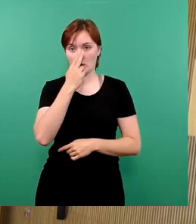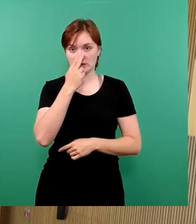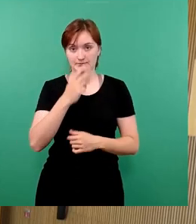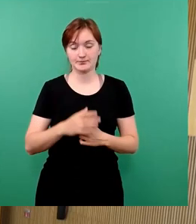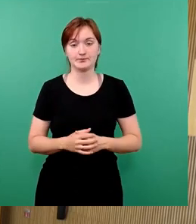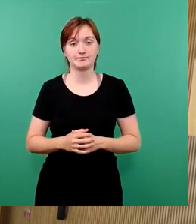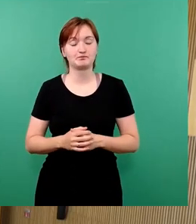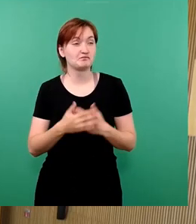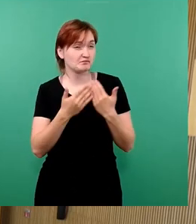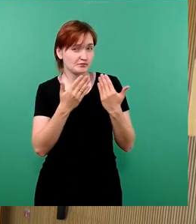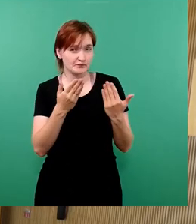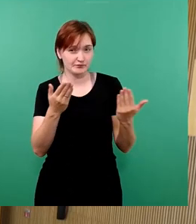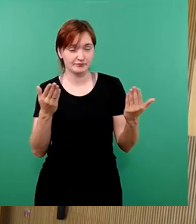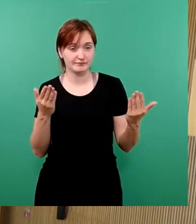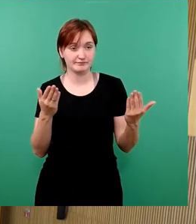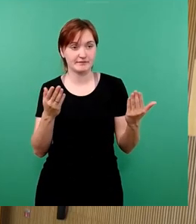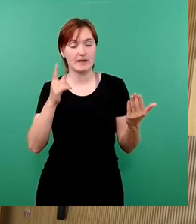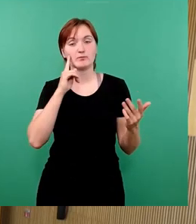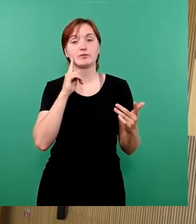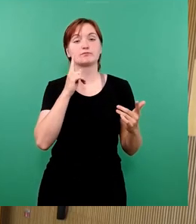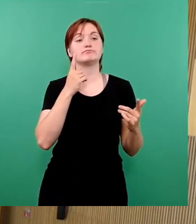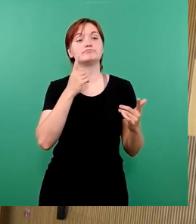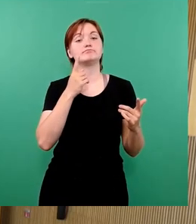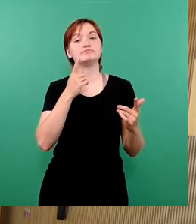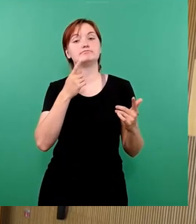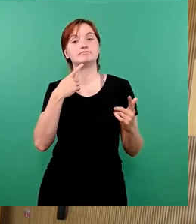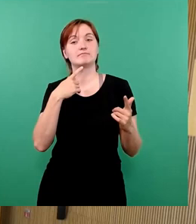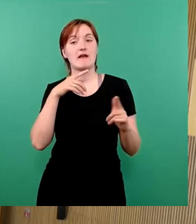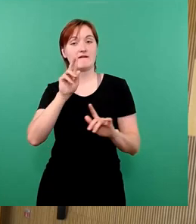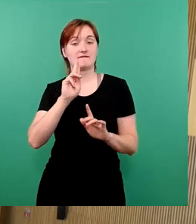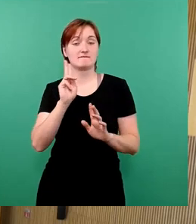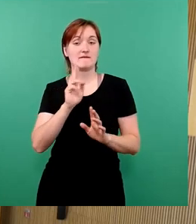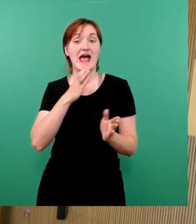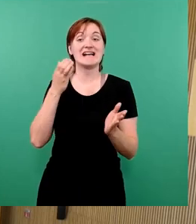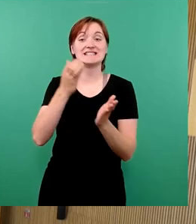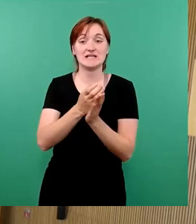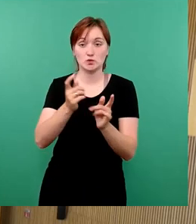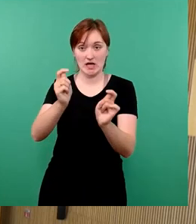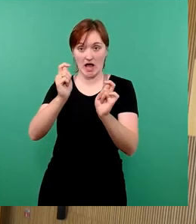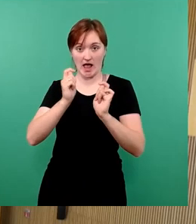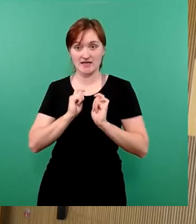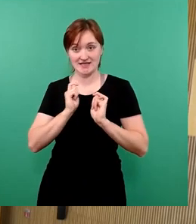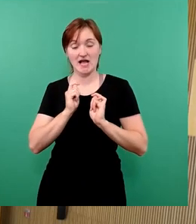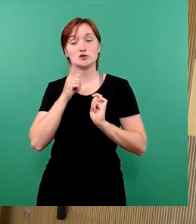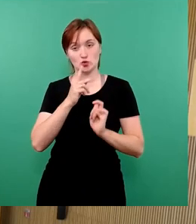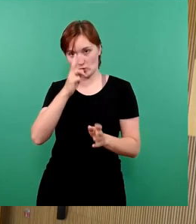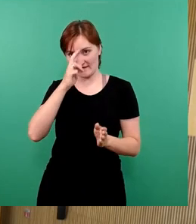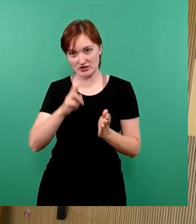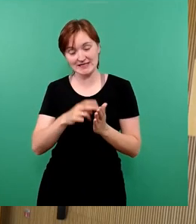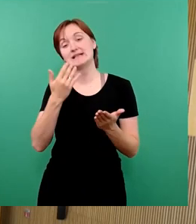interpretiere das jetzt mal. Der Einreicher hat jetzt auch den Ersetzungsantrag des Oberbürgermeisters übernommen. Deswegen ist das die